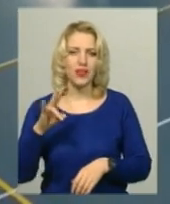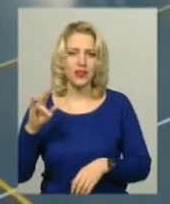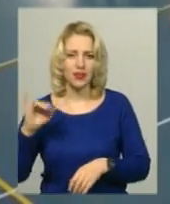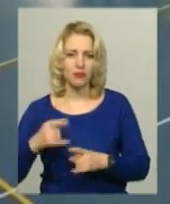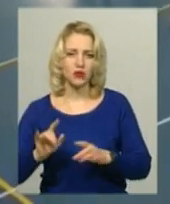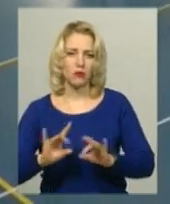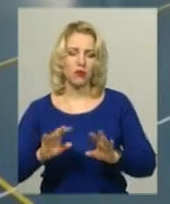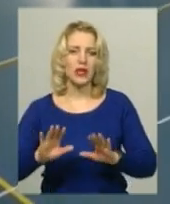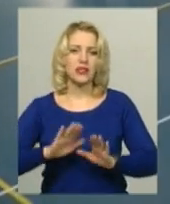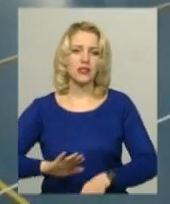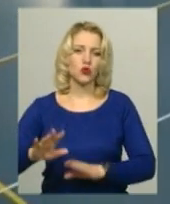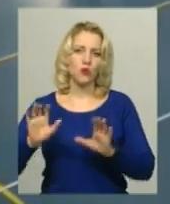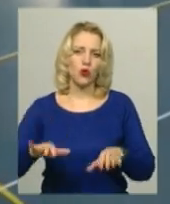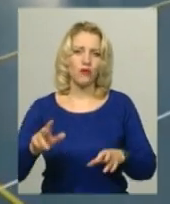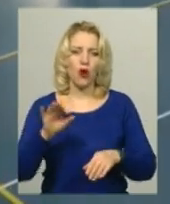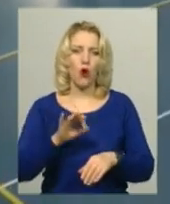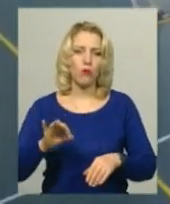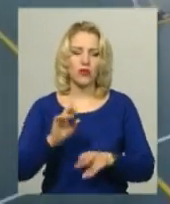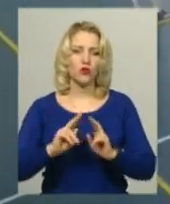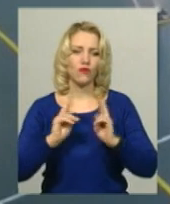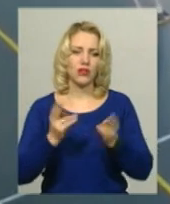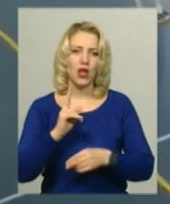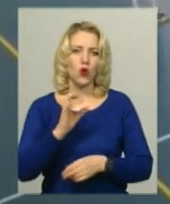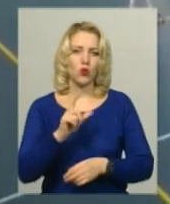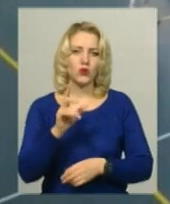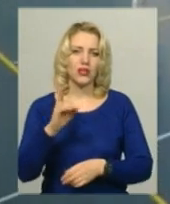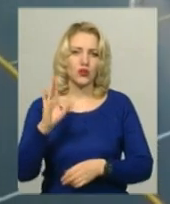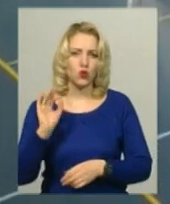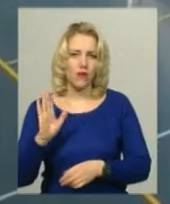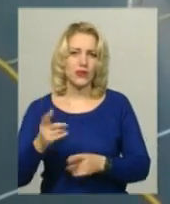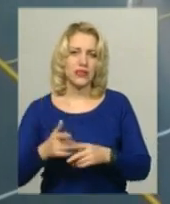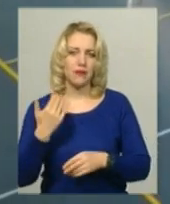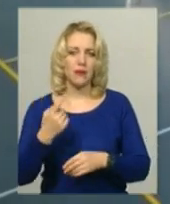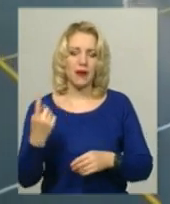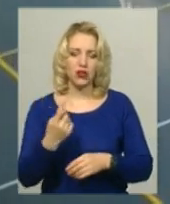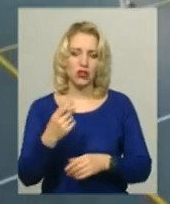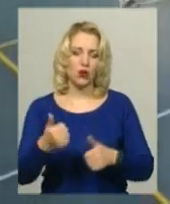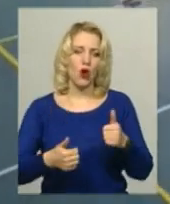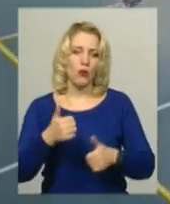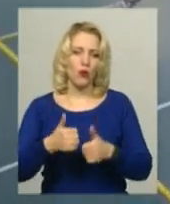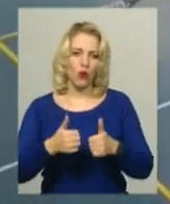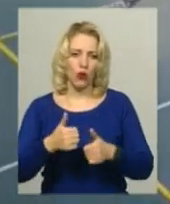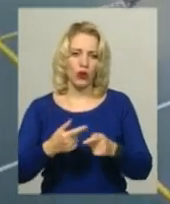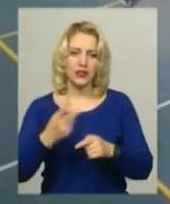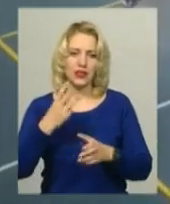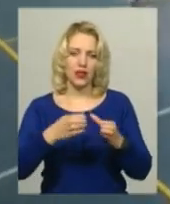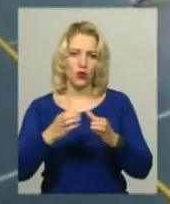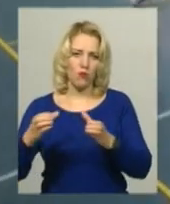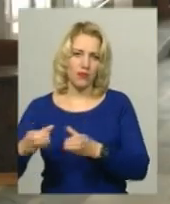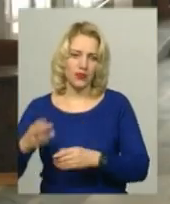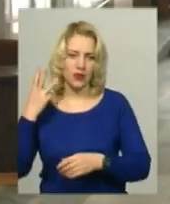заступник голови обласної федерації футболу Микола Кузнєцов. За його словами, за перші зберолися три команди з Хмельницької області.